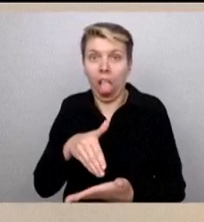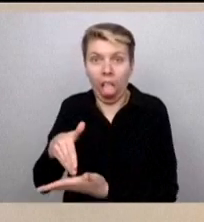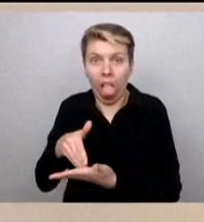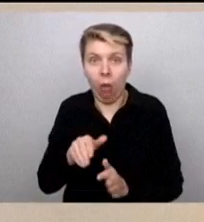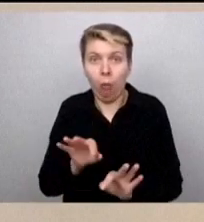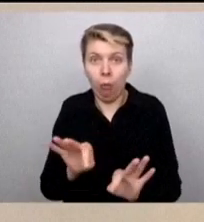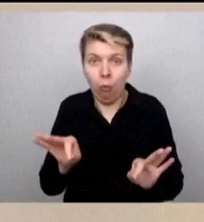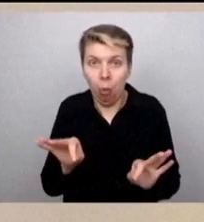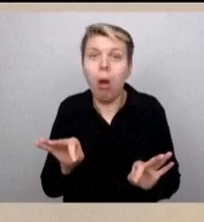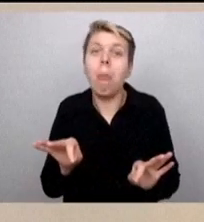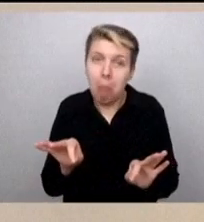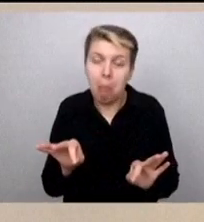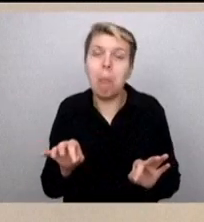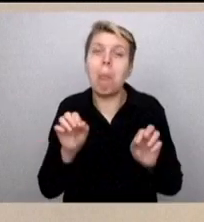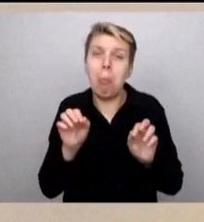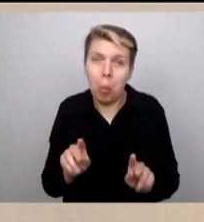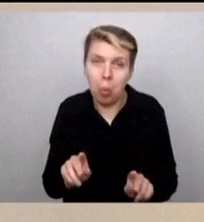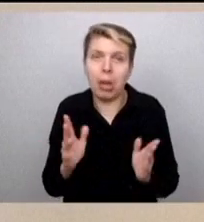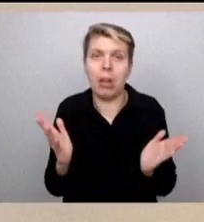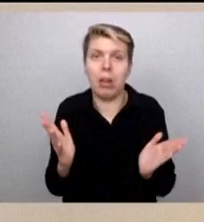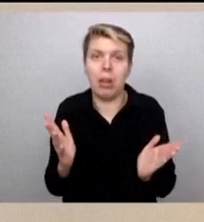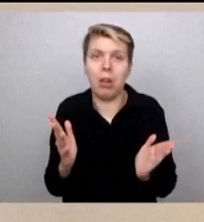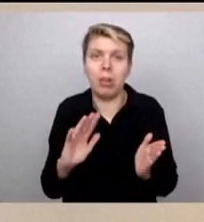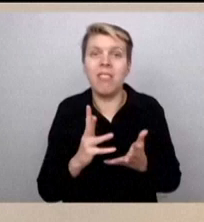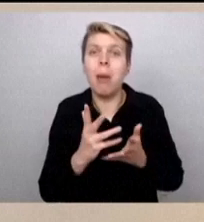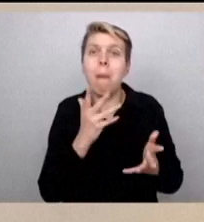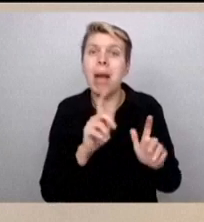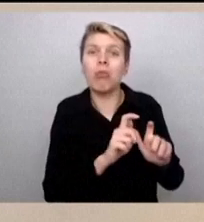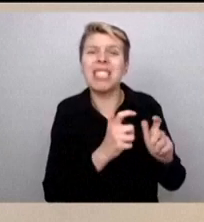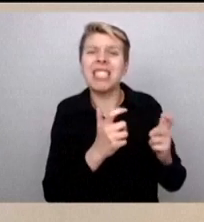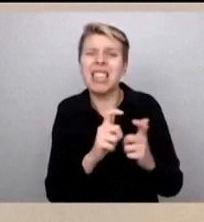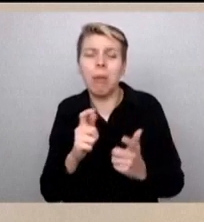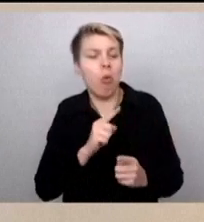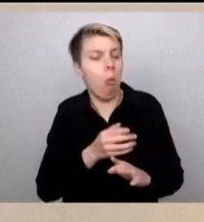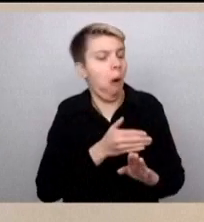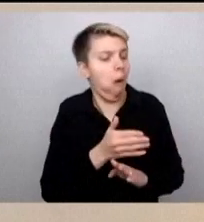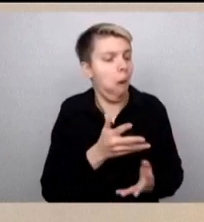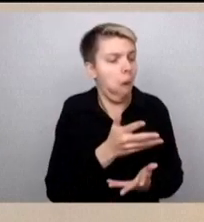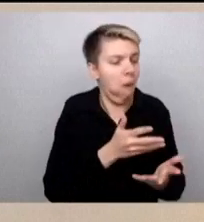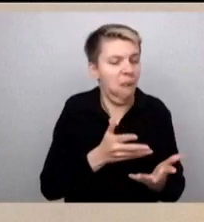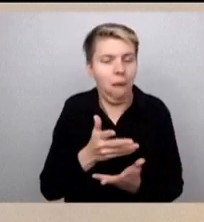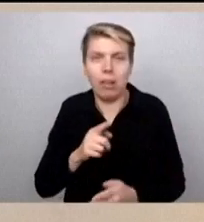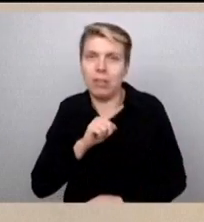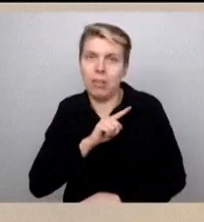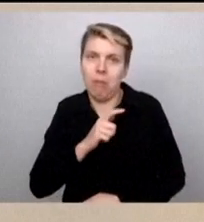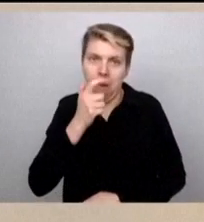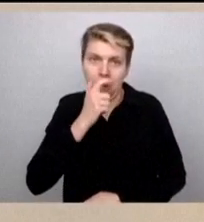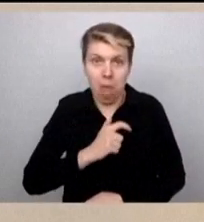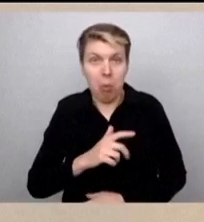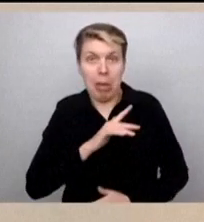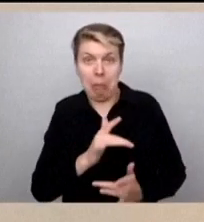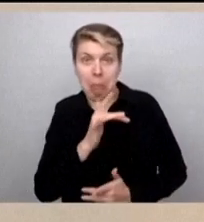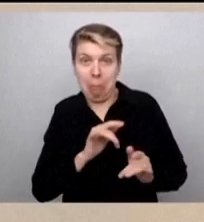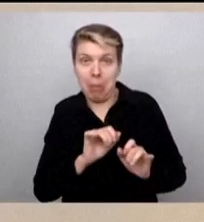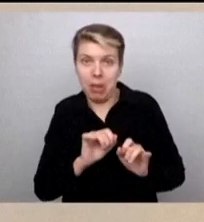werde ich das Gespräch mit den entsprechenden Beratungsgremien suchen und mich kritisch hinterfragen lassen. In einer